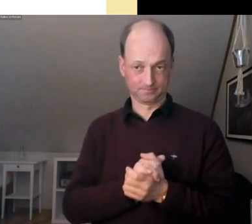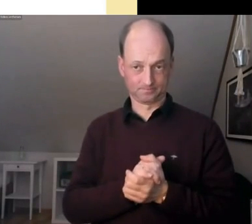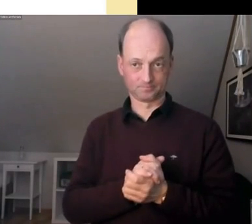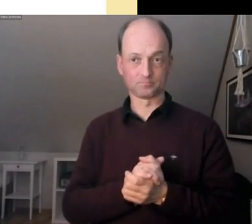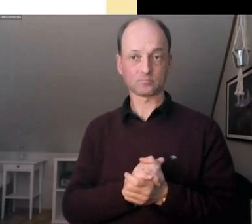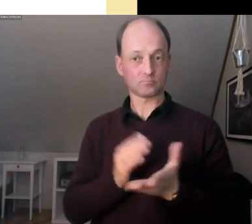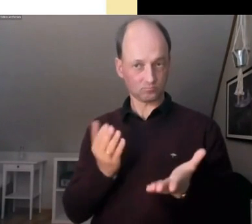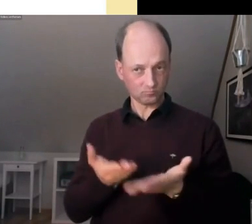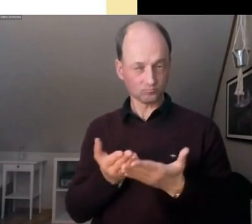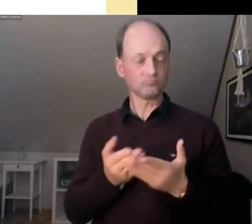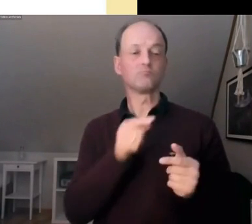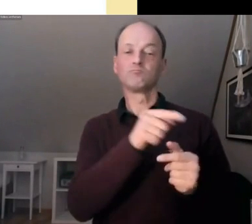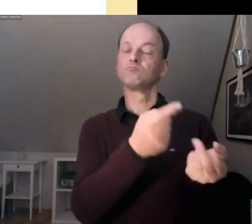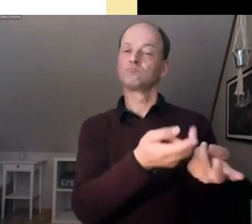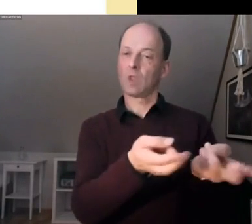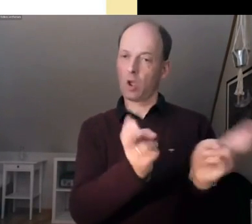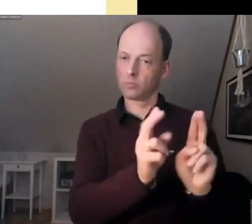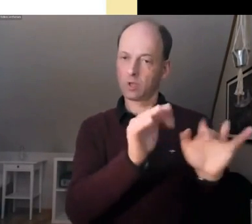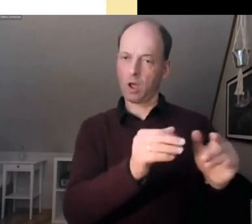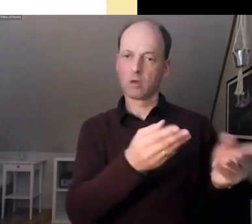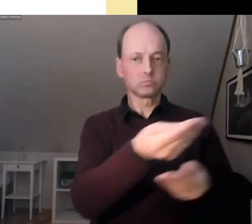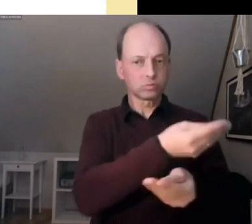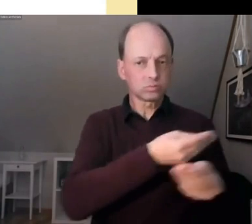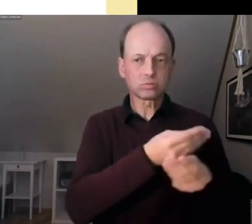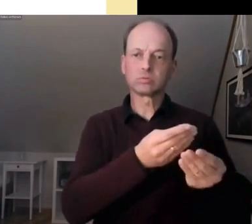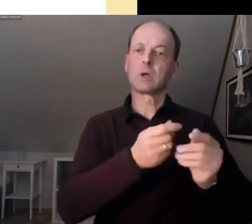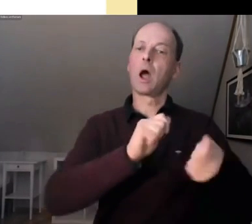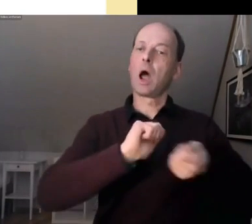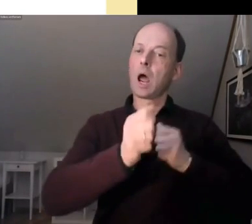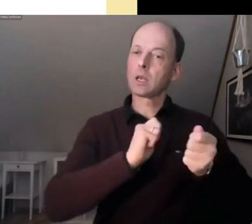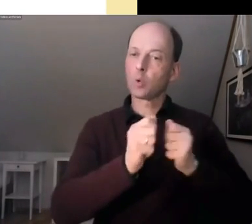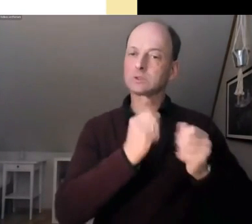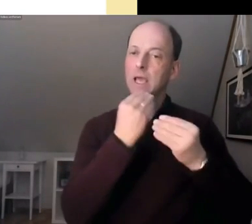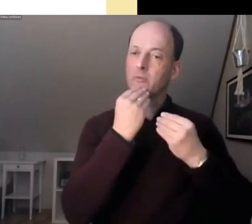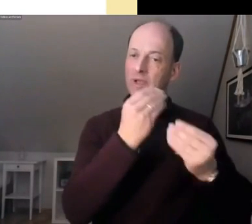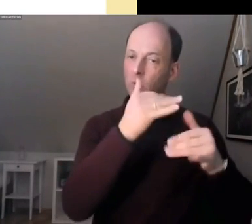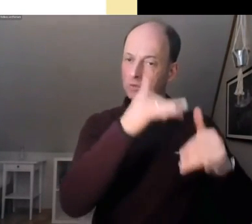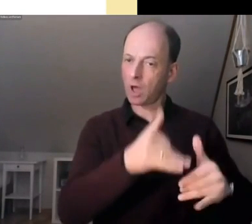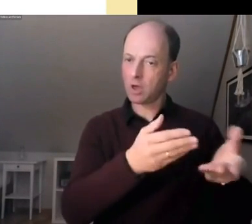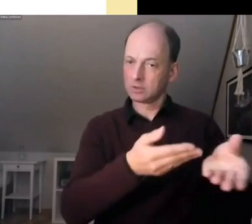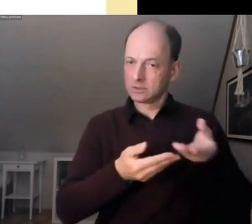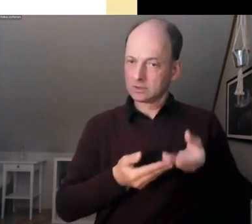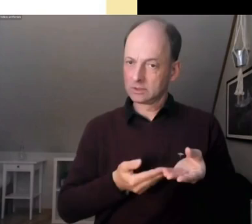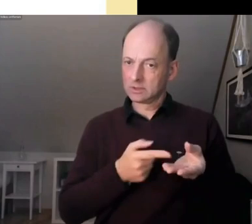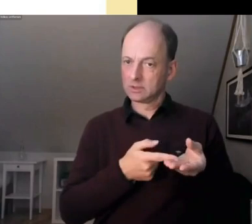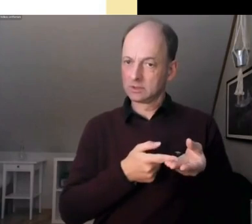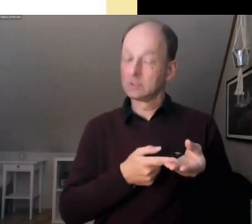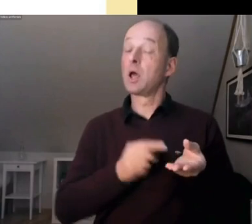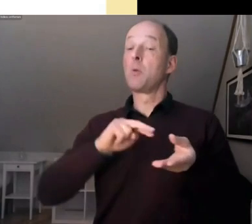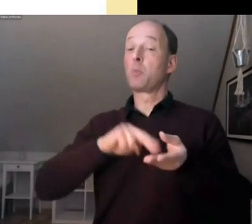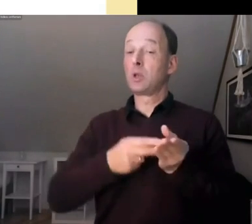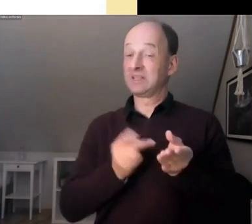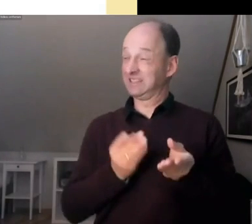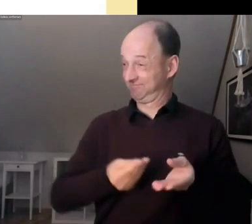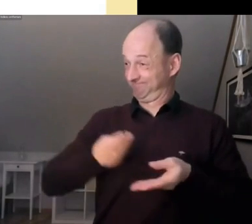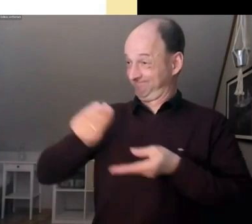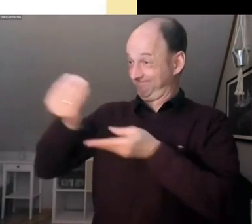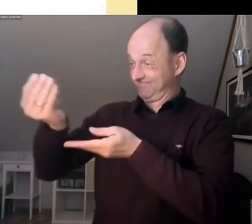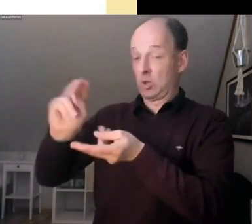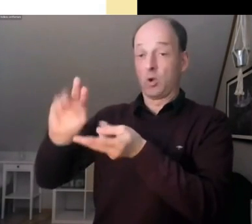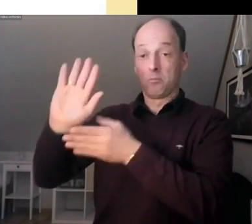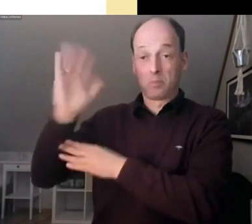Gespräche, Handlungsempfehlungen haben, die Handlungsempfehlungen sind da, wie schaffen wir es, dass die in der Politik umgesetzt sind?